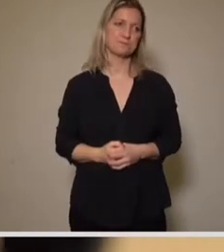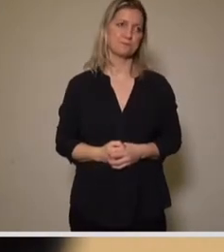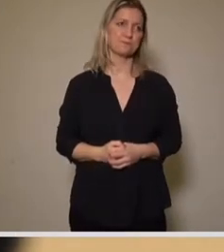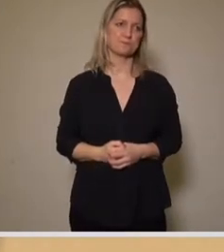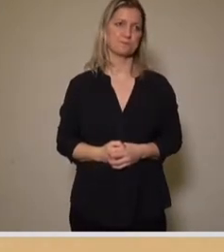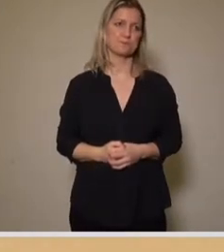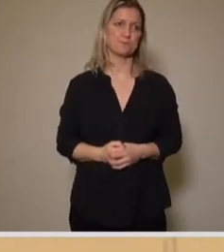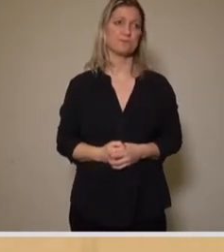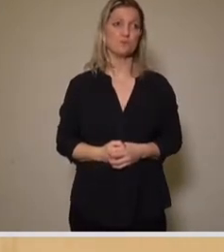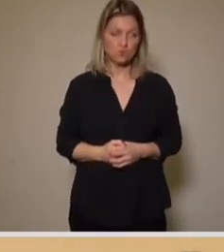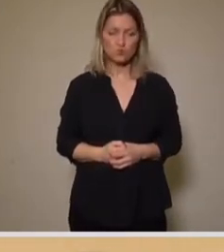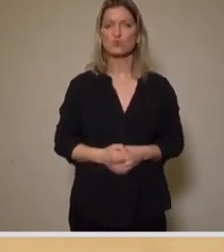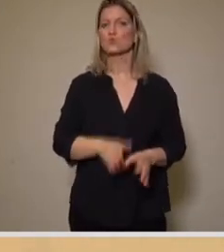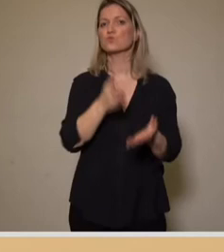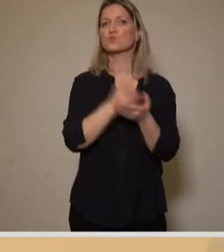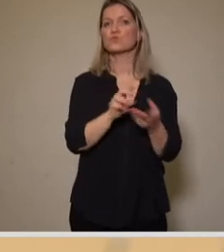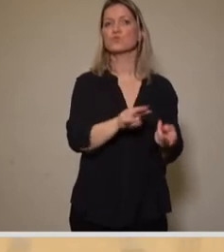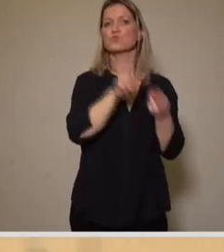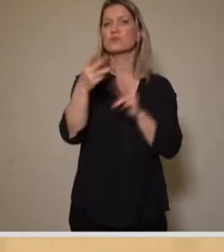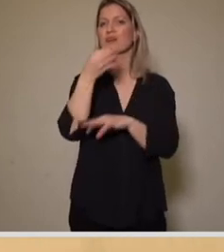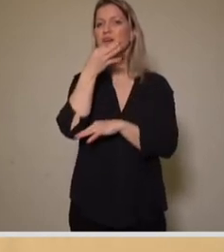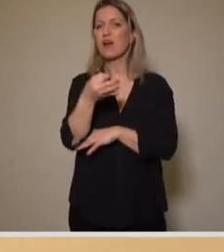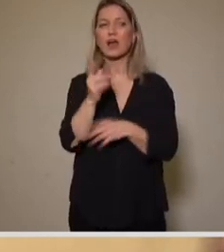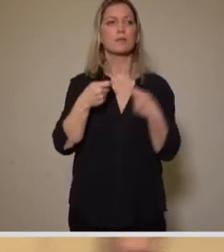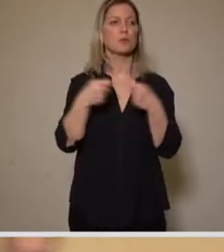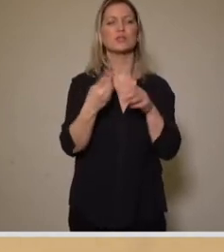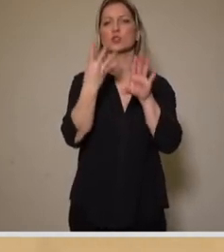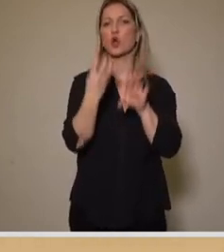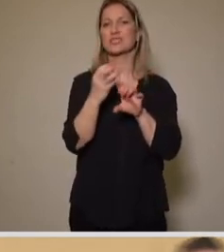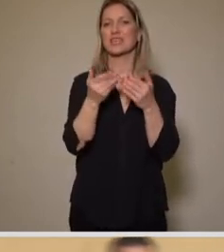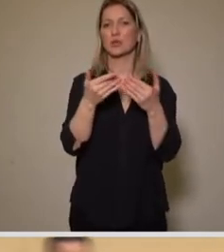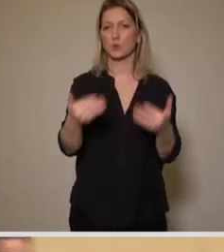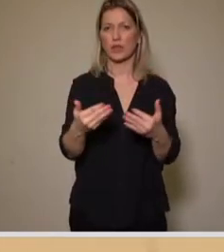Vielen Dank. Die nächste Frage kommt von Bündnis 90 Die Grünen. Frau Filius-Jene.